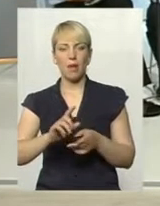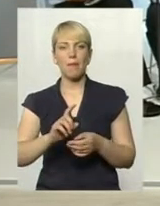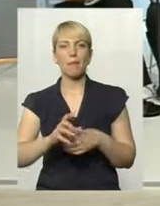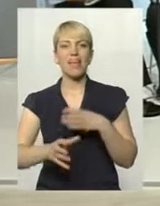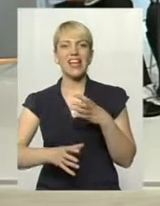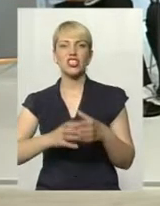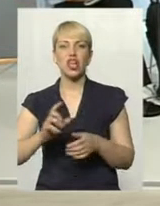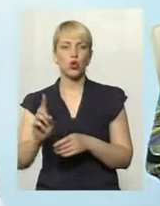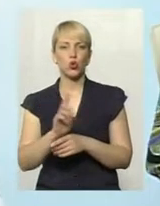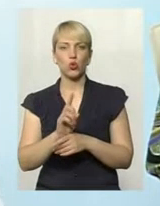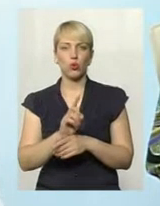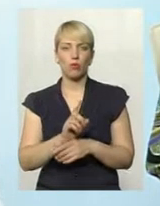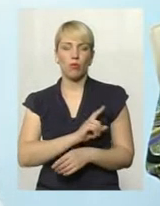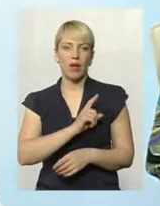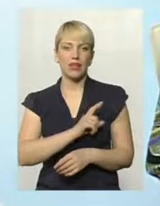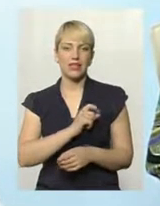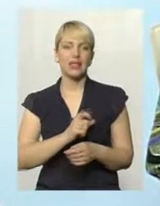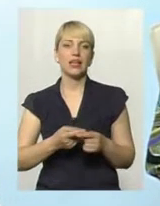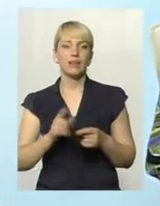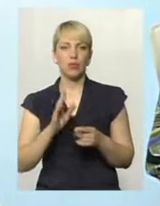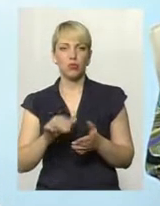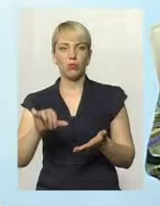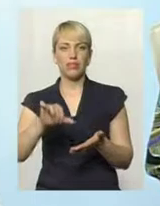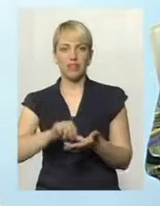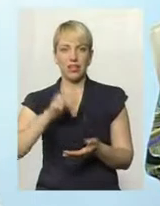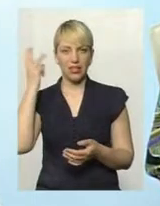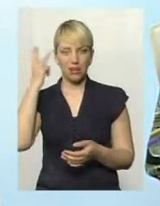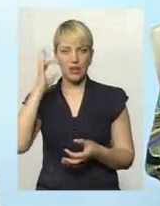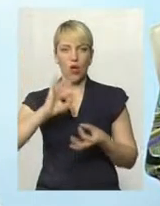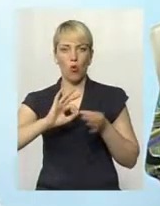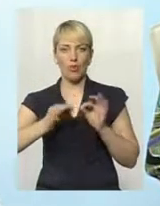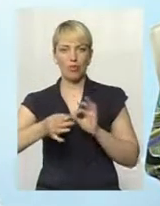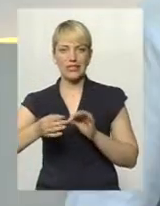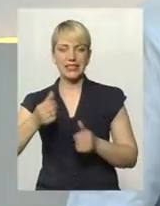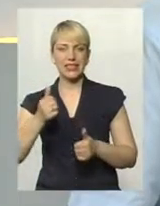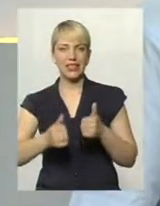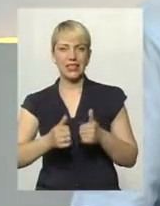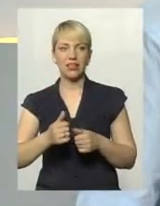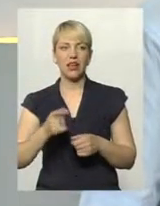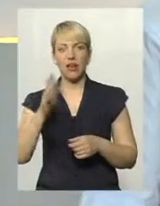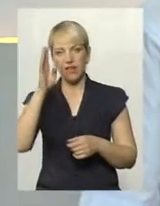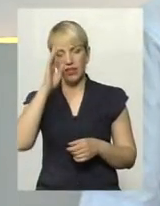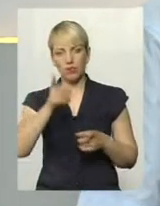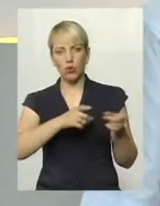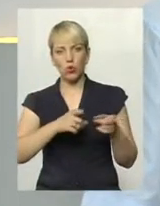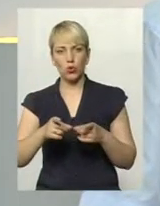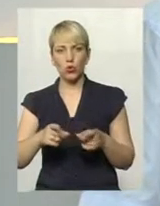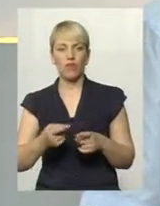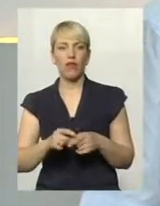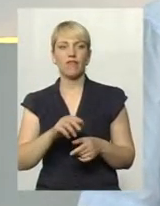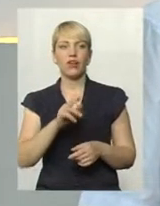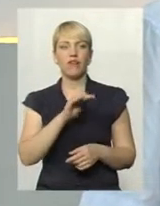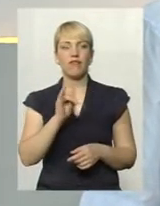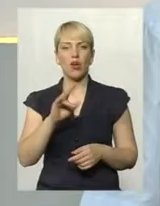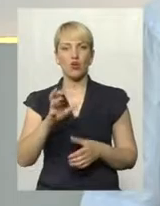буде представляти саме Хмельниччину на Олімпійських іграх. В свій час він підготував і марафонців інших, Тетяна Філонюк